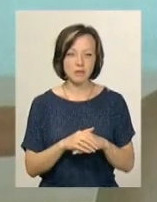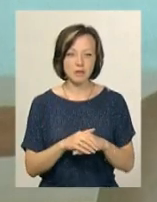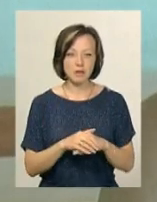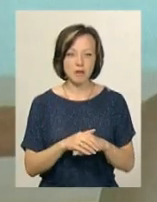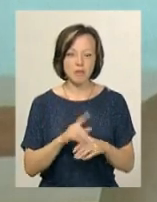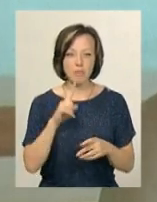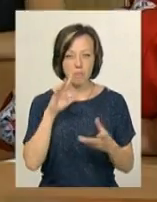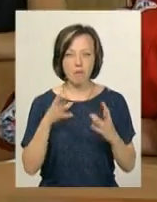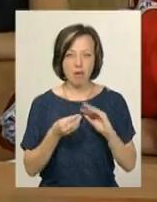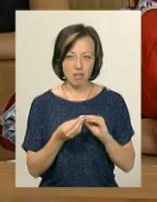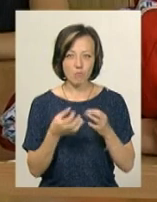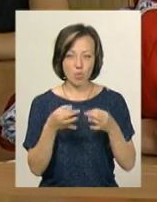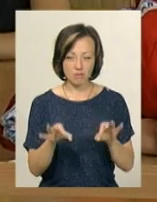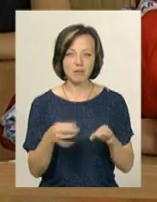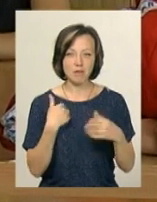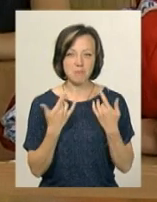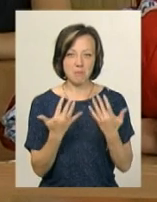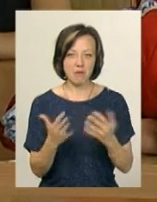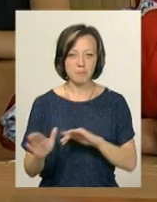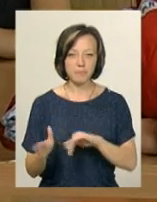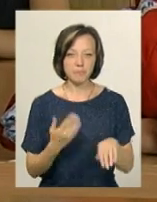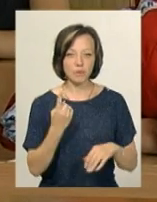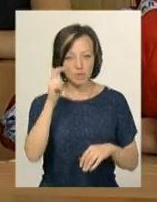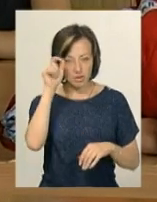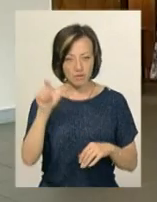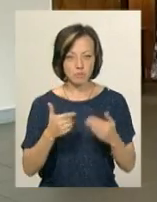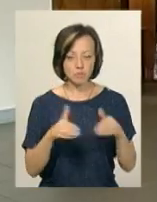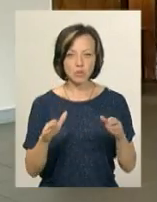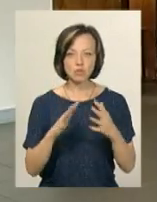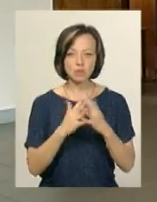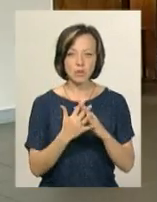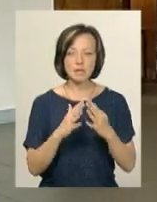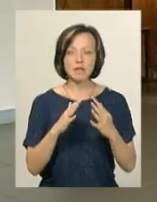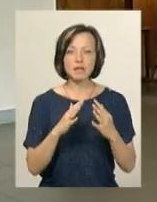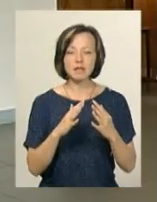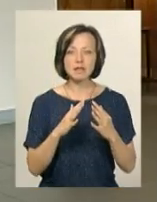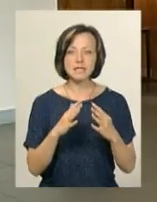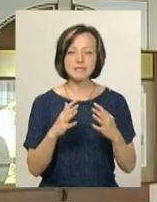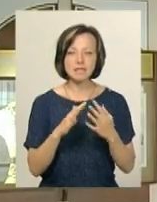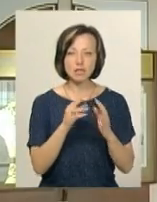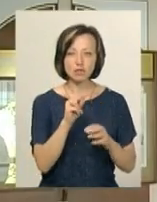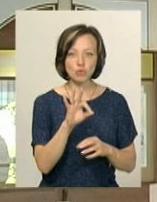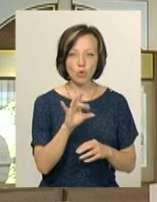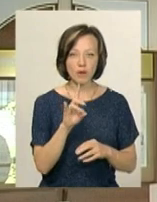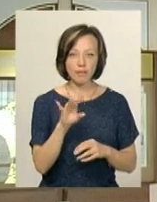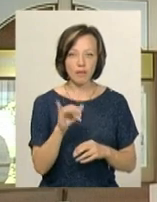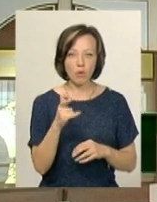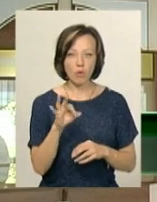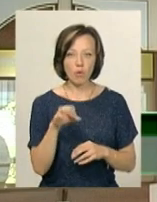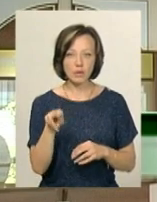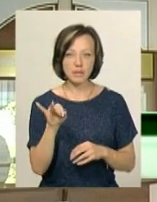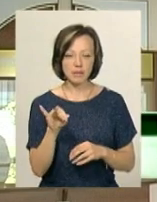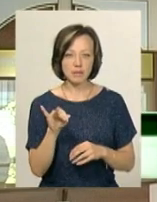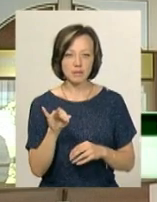бал точно наберу. Ростислав Кравець один з десяти випускників школи в селі Чорниводи Городоцького району. Хмельниця, Чорнівці,